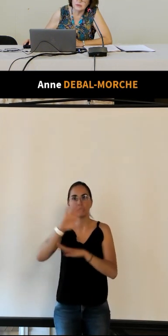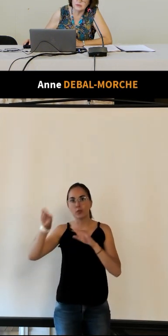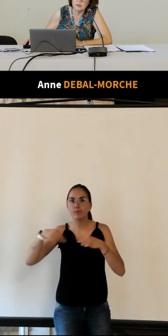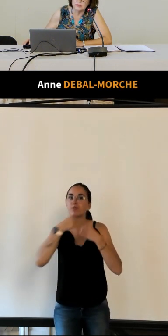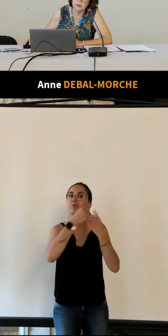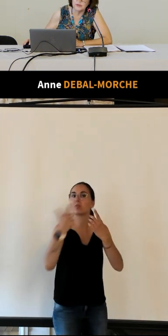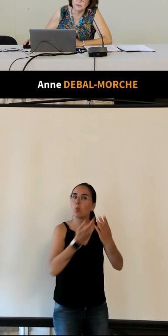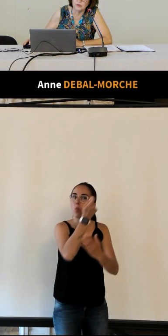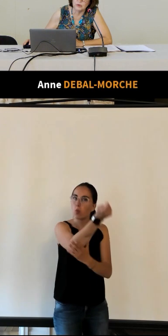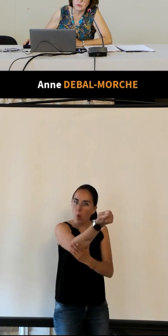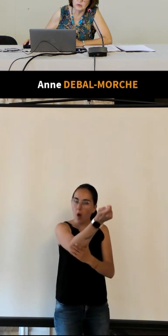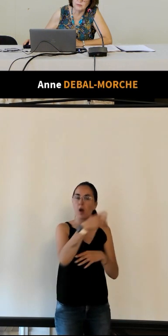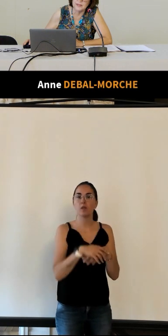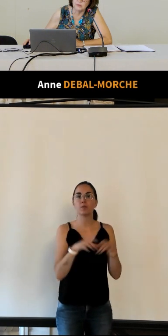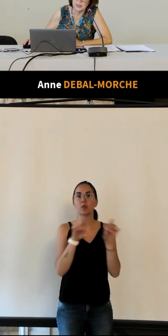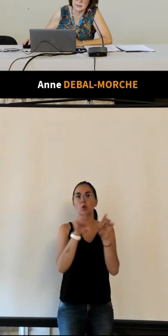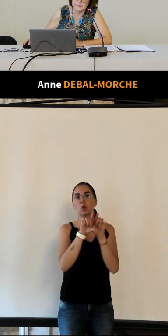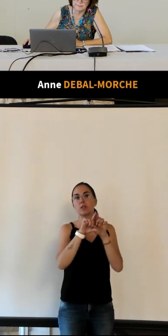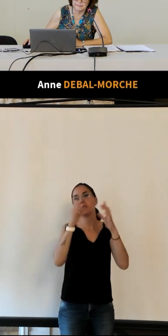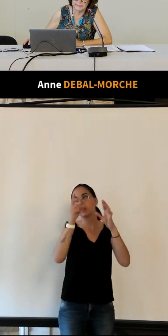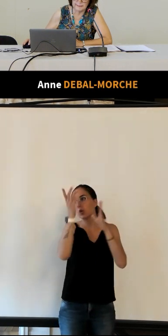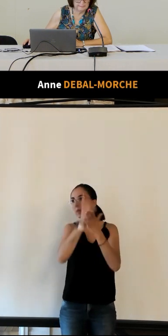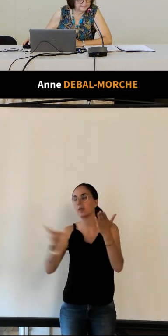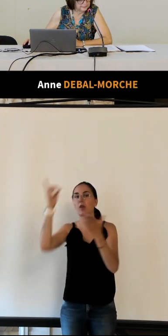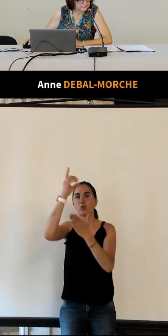jusqu'un petit peu le Ménéloir